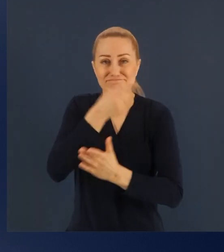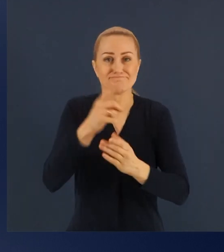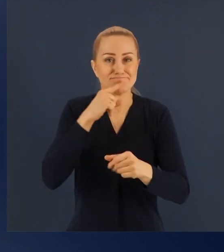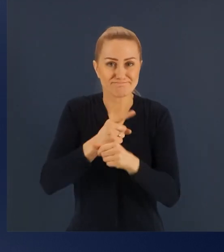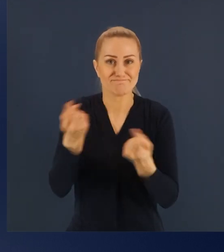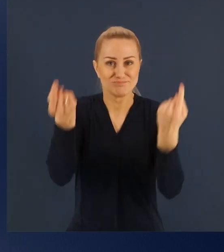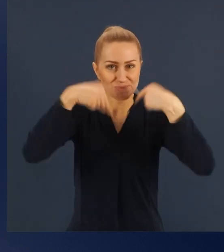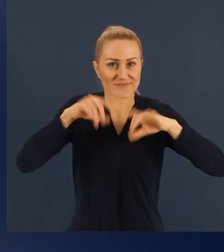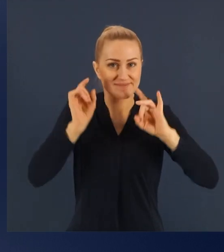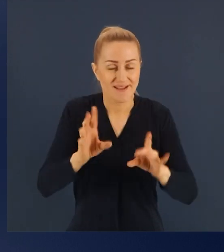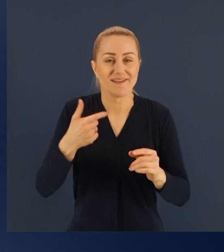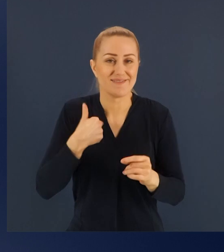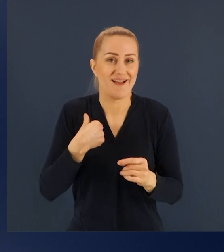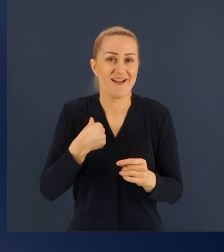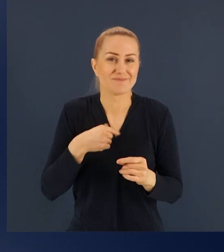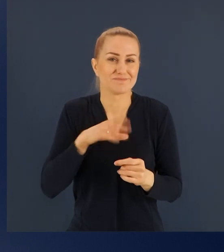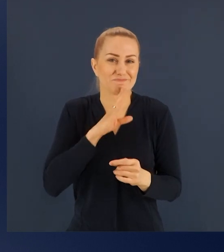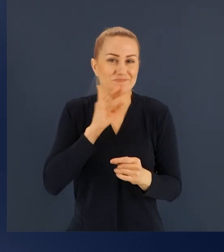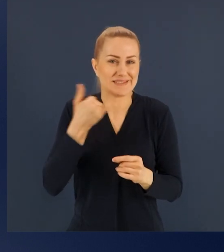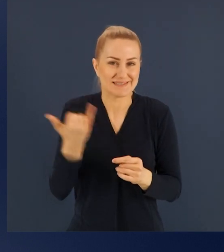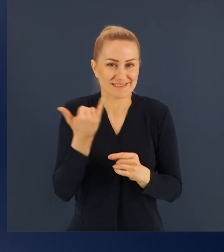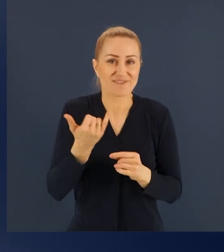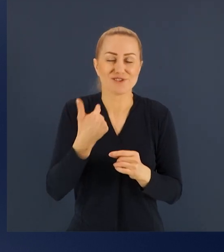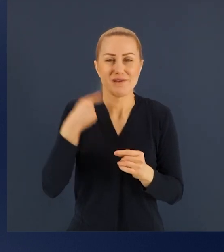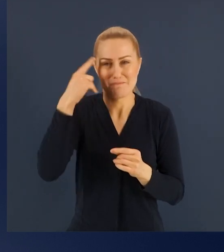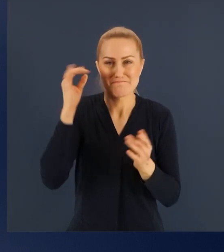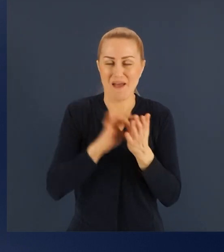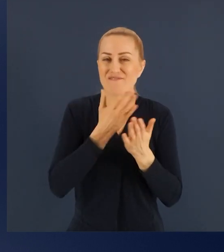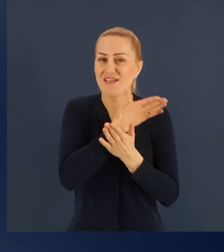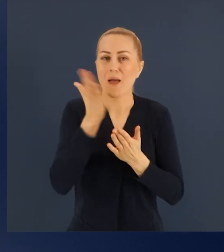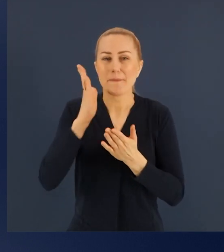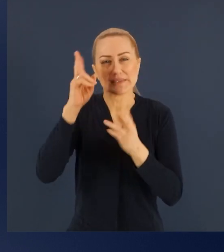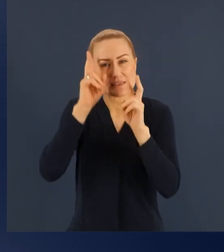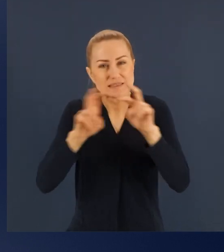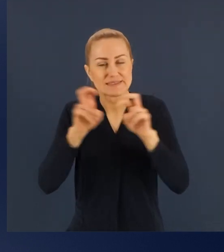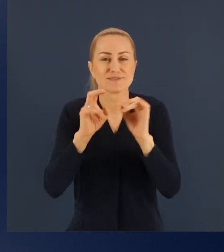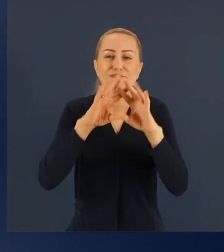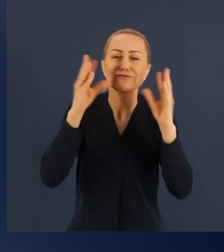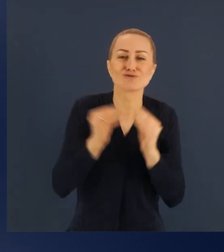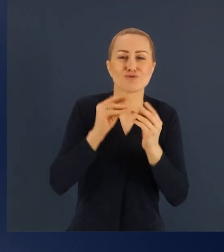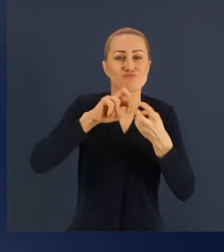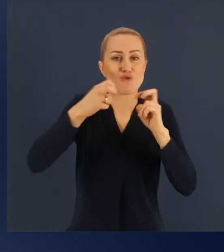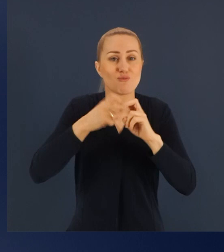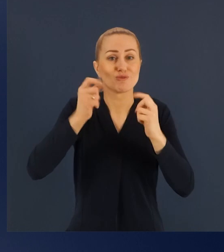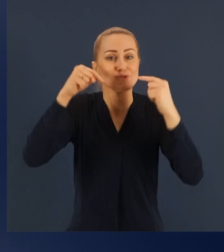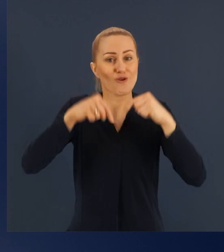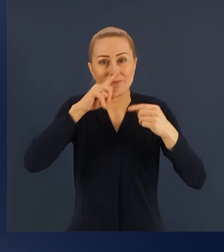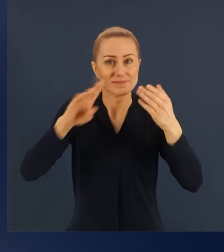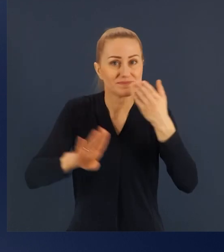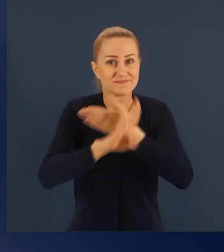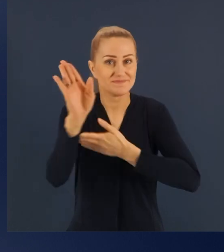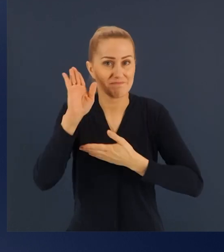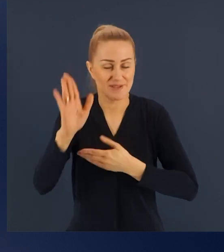wszystkimi problemami, które zostaną tutaj dzisiaj zarysowane i zgłoszone. Czynimy to nie po raz pierwszy